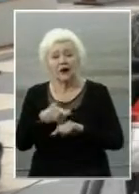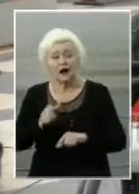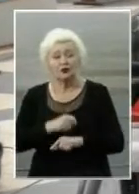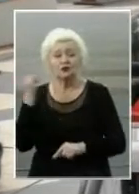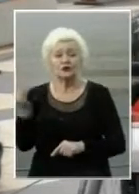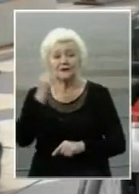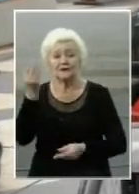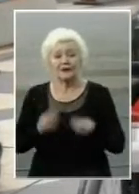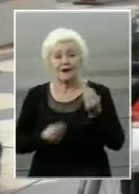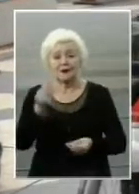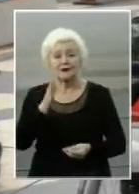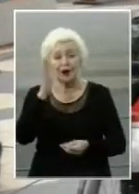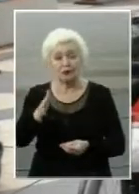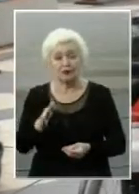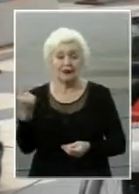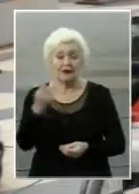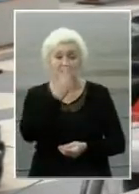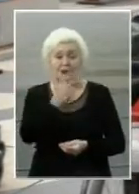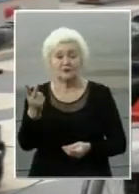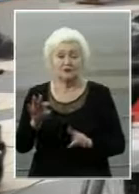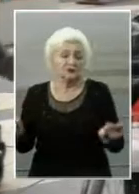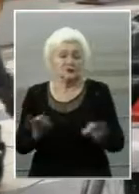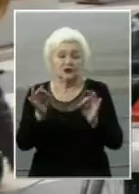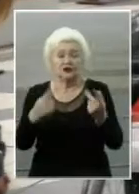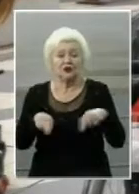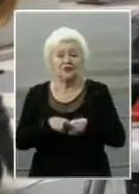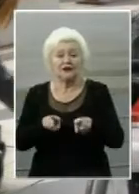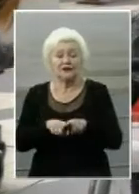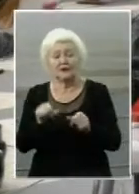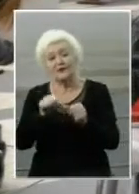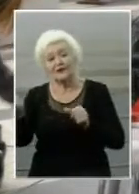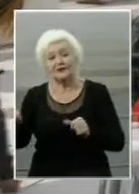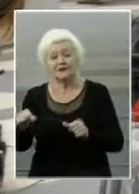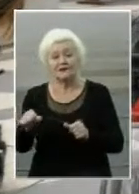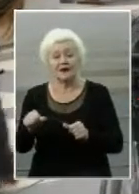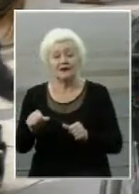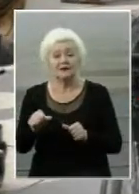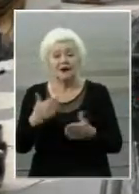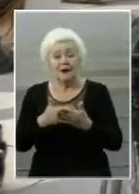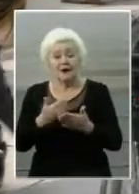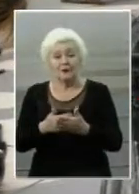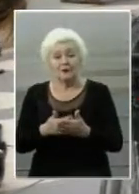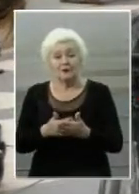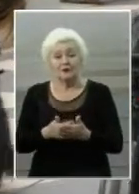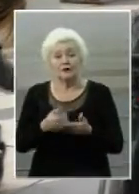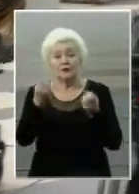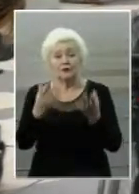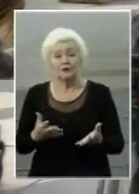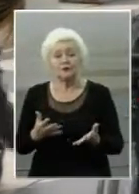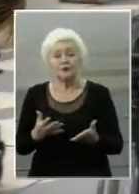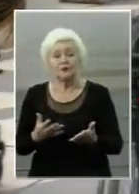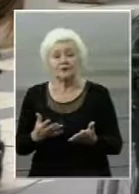Бочі, на перший погляд вона така, ну нічим таким не відрізняється, насправді ні, там дуже